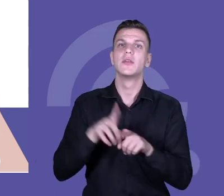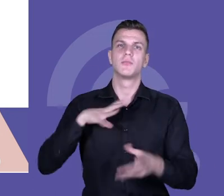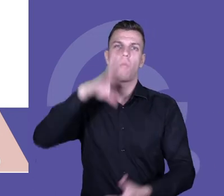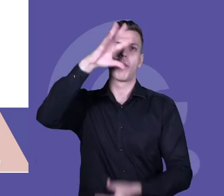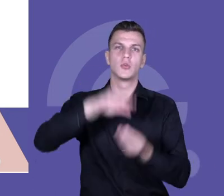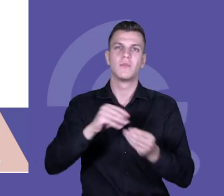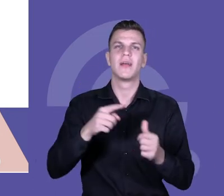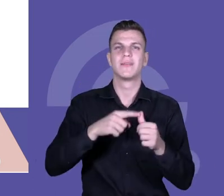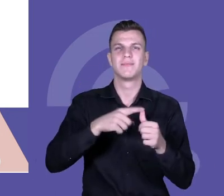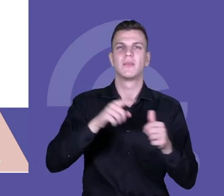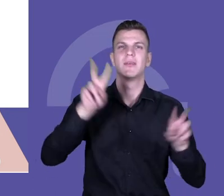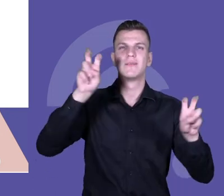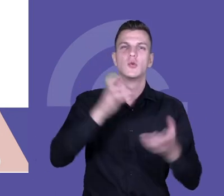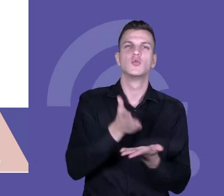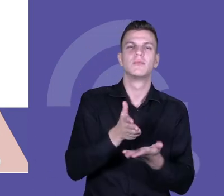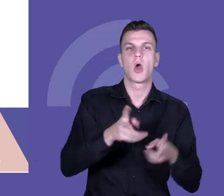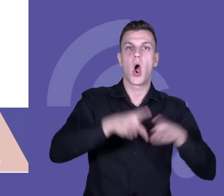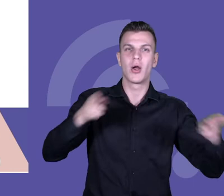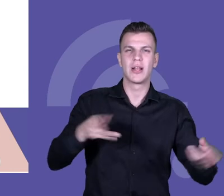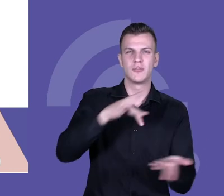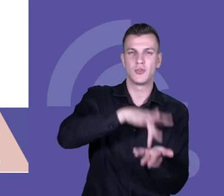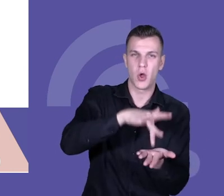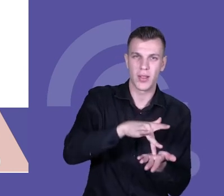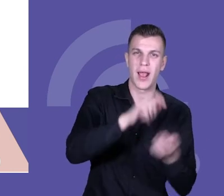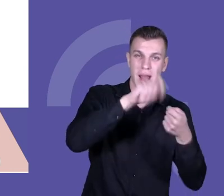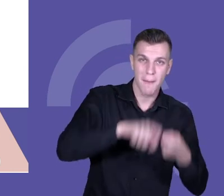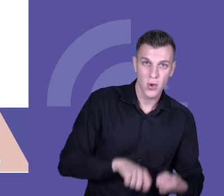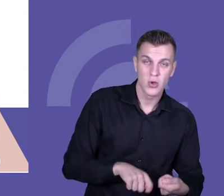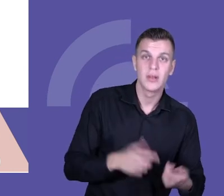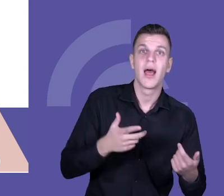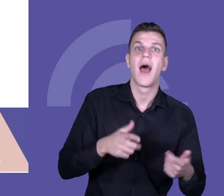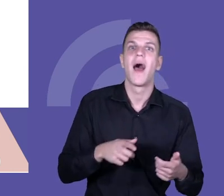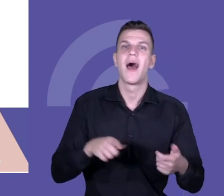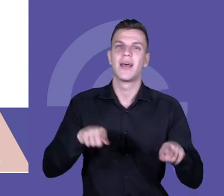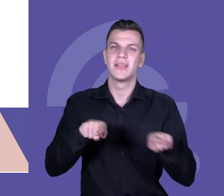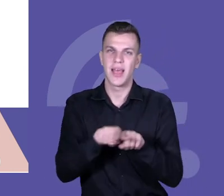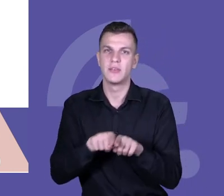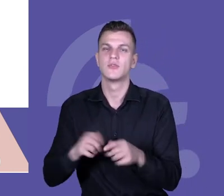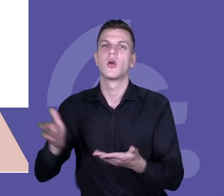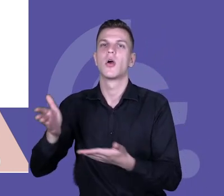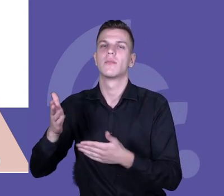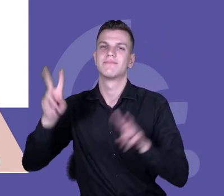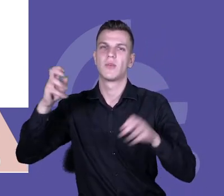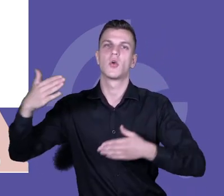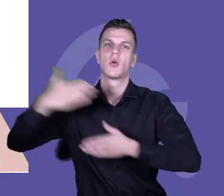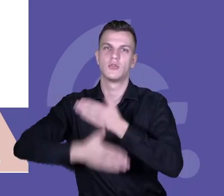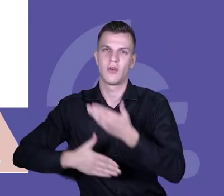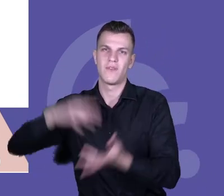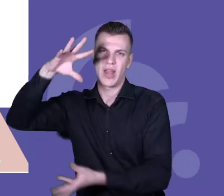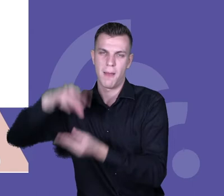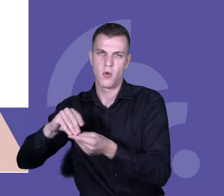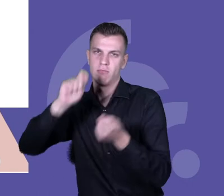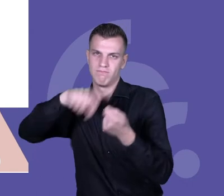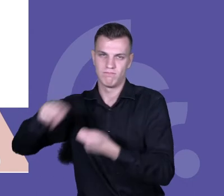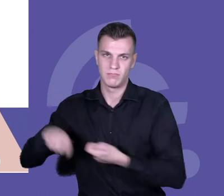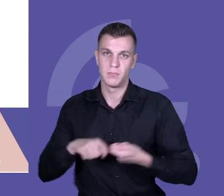śródokresowy i raport końcowy, który podsumowywał to, co się udało uzyskać w projekcie. I